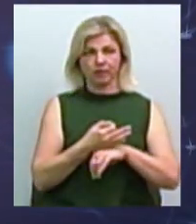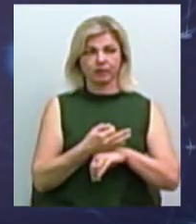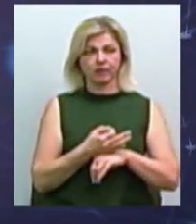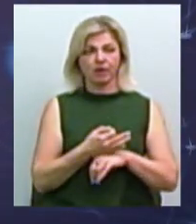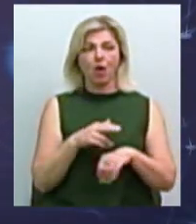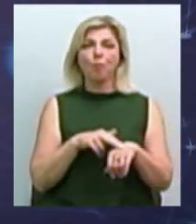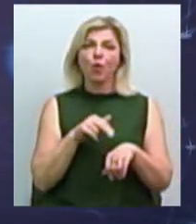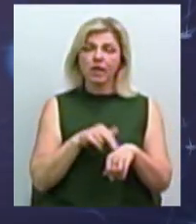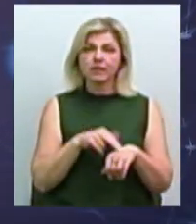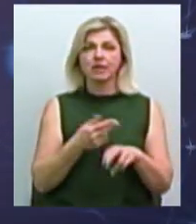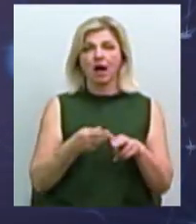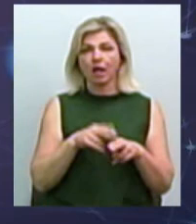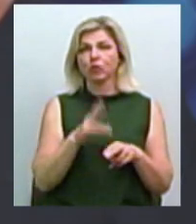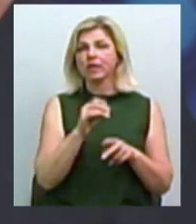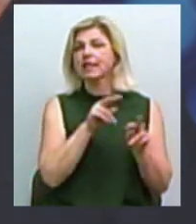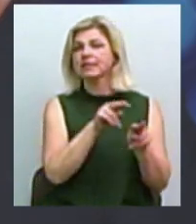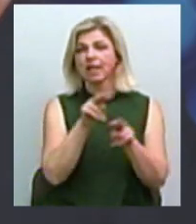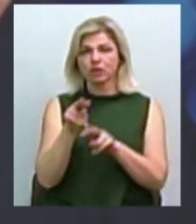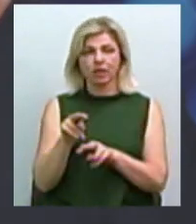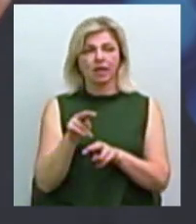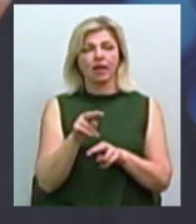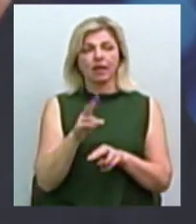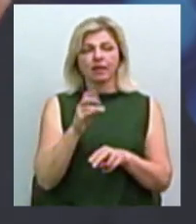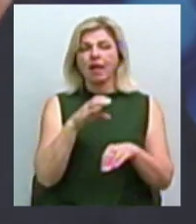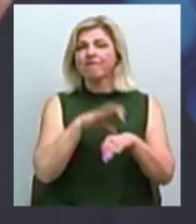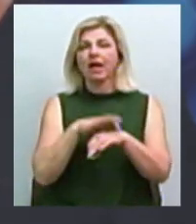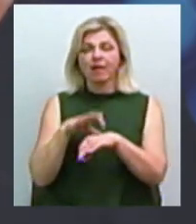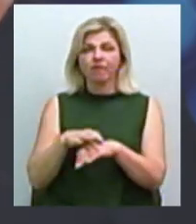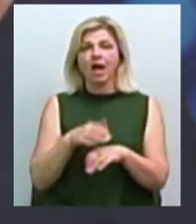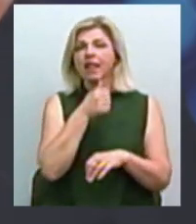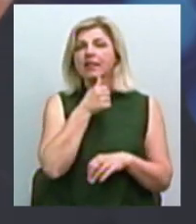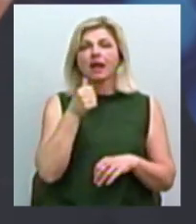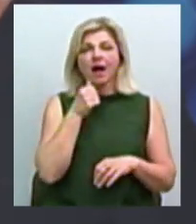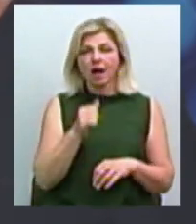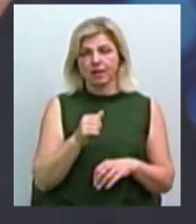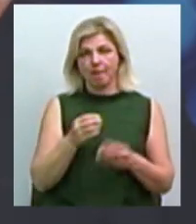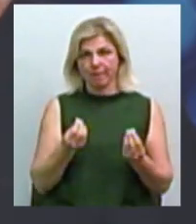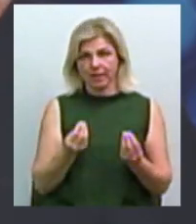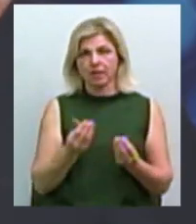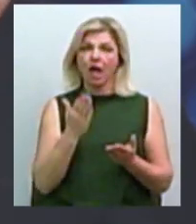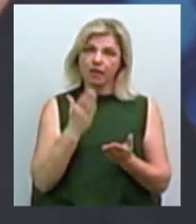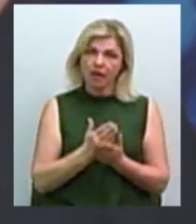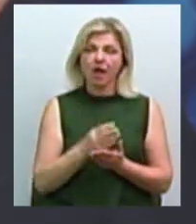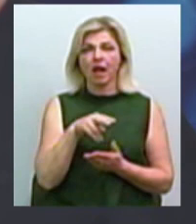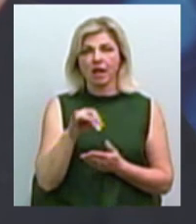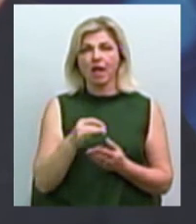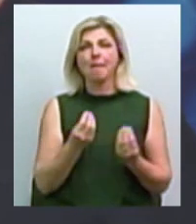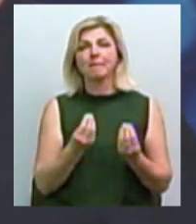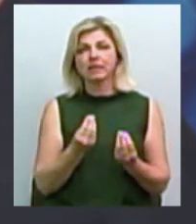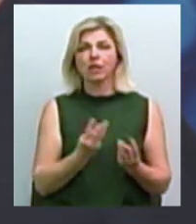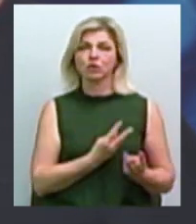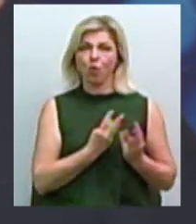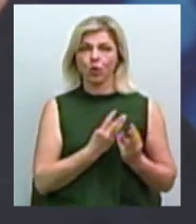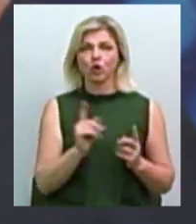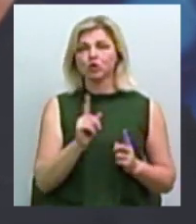відповідальність поліції, і котра не стежить, не викриває нелегальний бізнес. А чи є способи заохотити бізнес для того, щоб